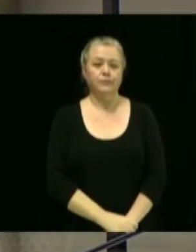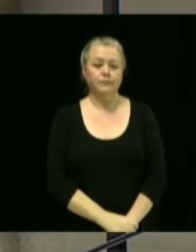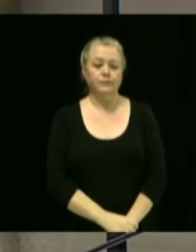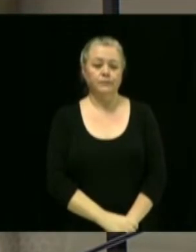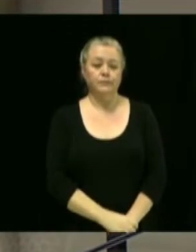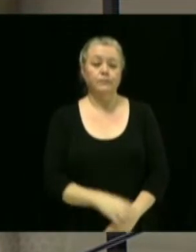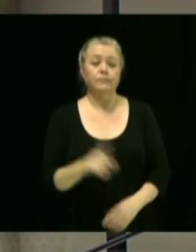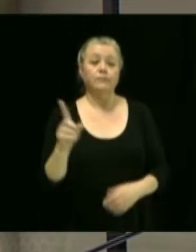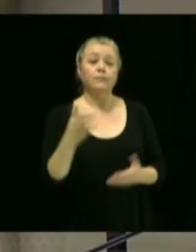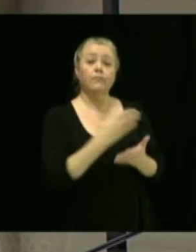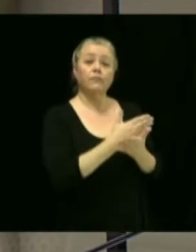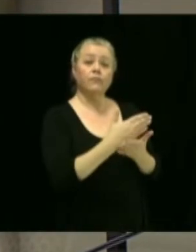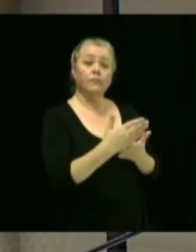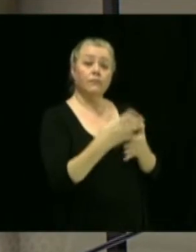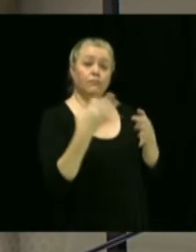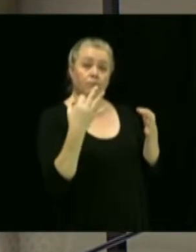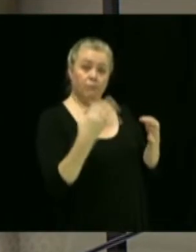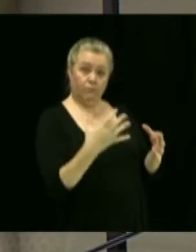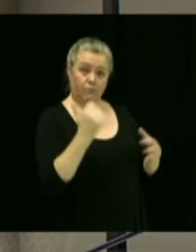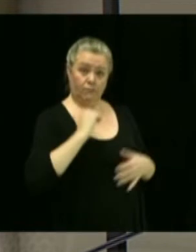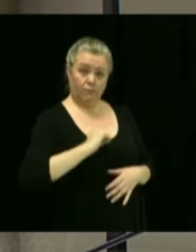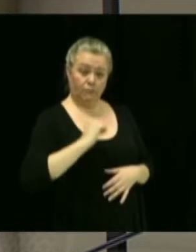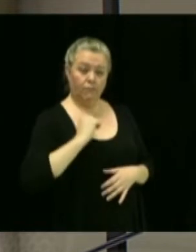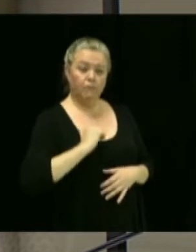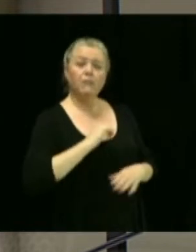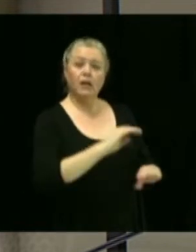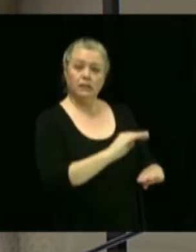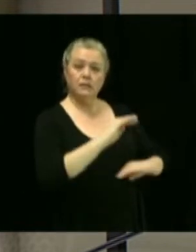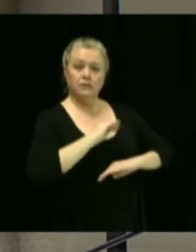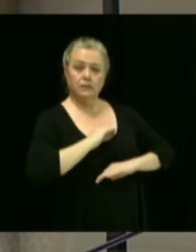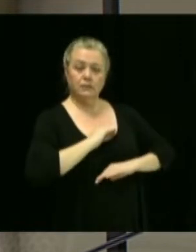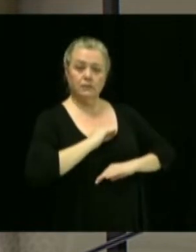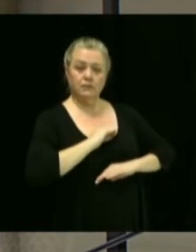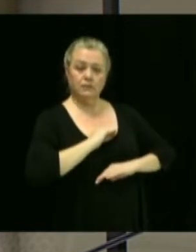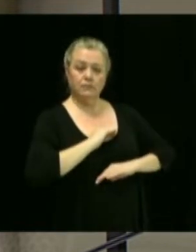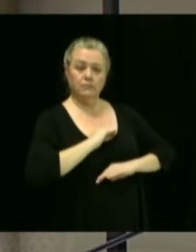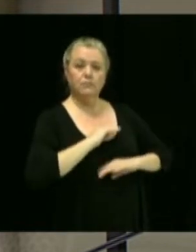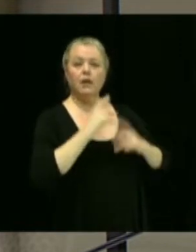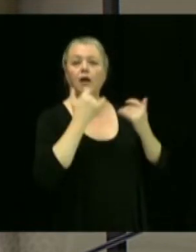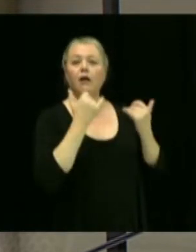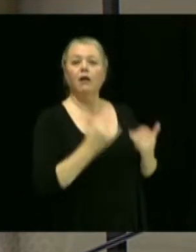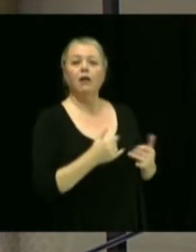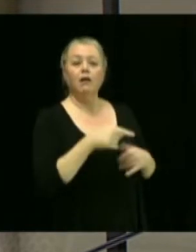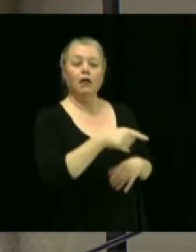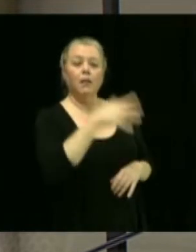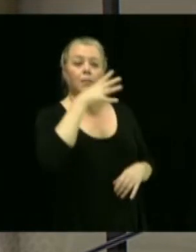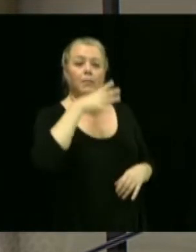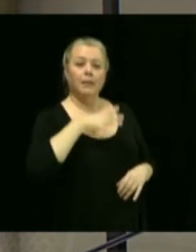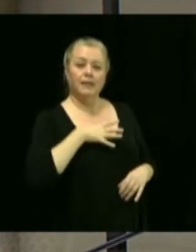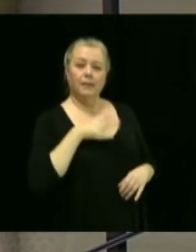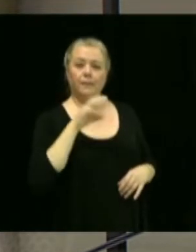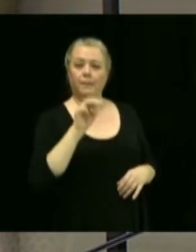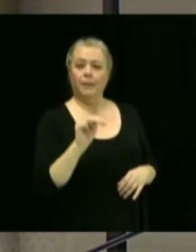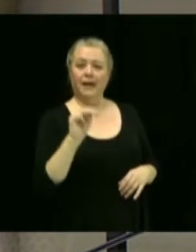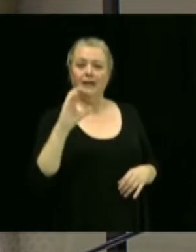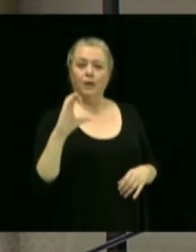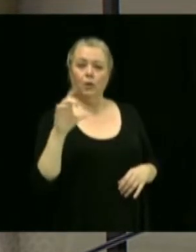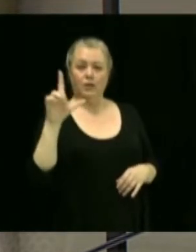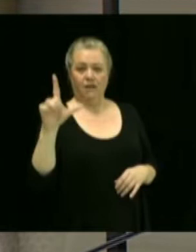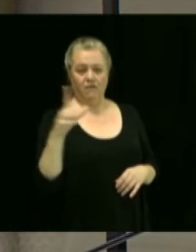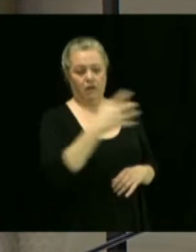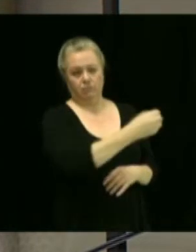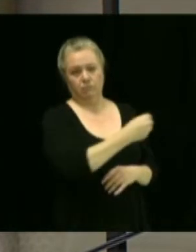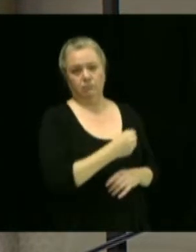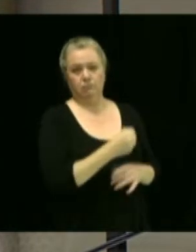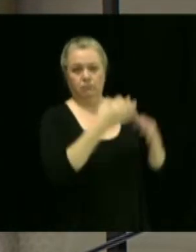de probation jugée satisfaisante, il y aurait lieu de procéder à l'embauche de Mme Marie-Claude Lévesque au